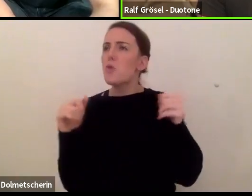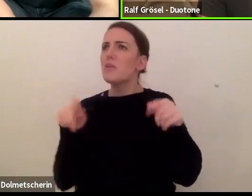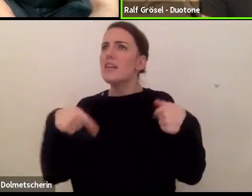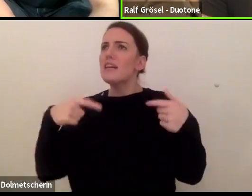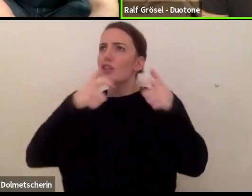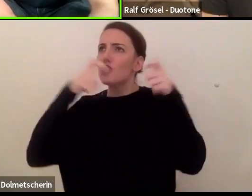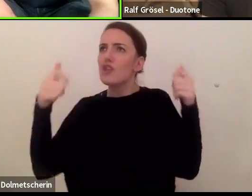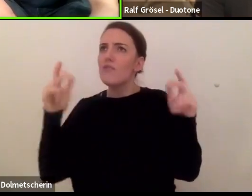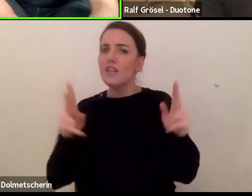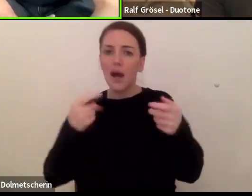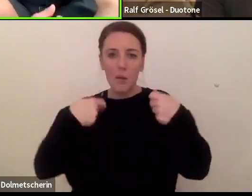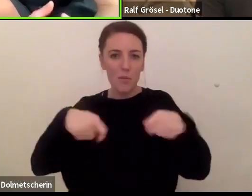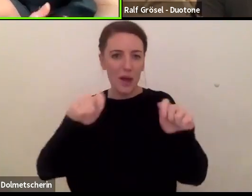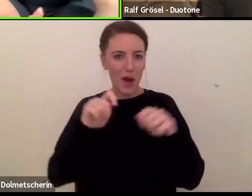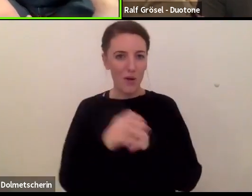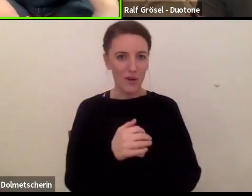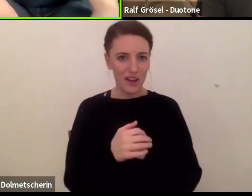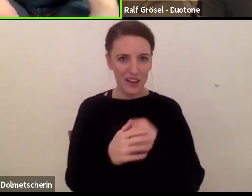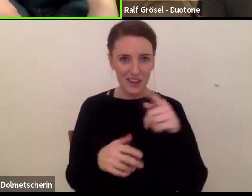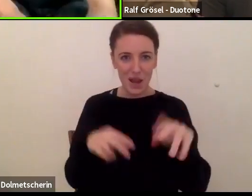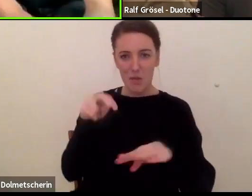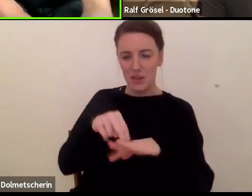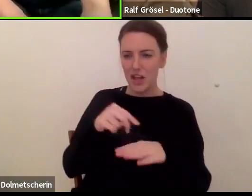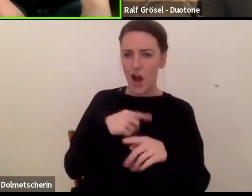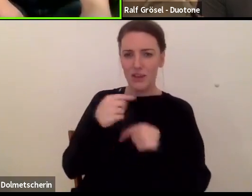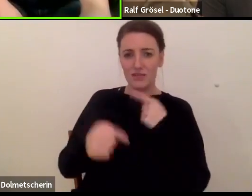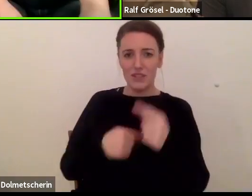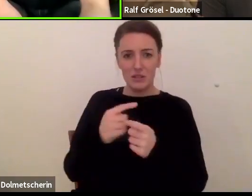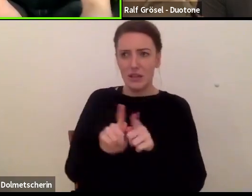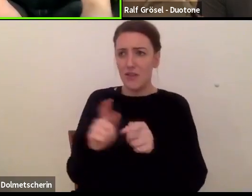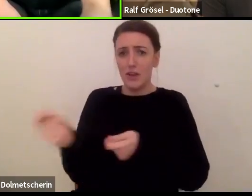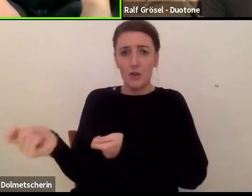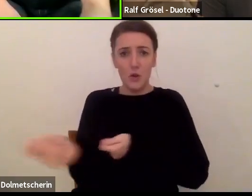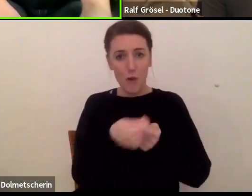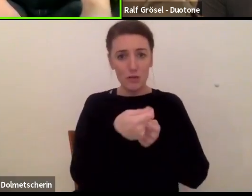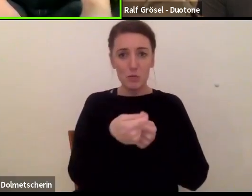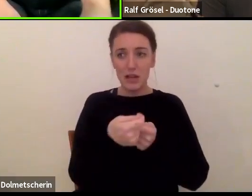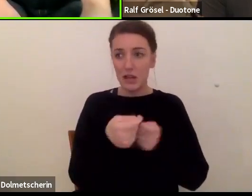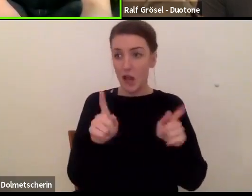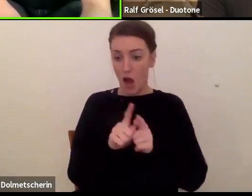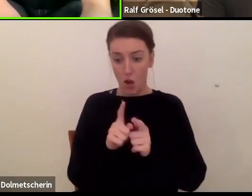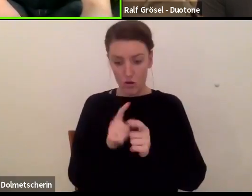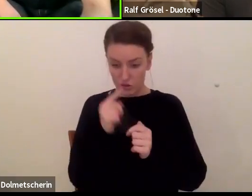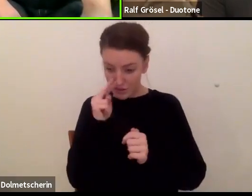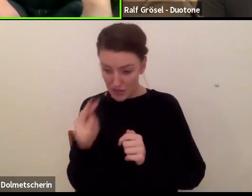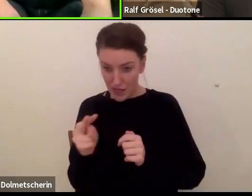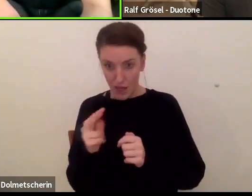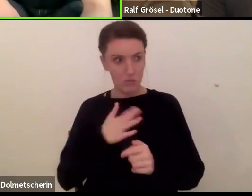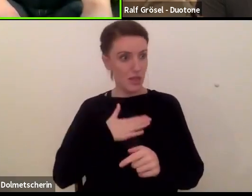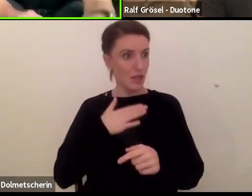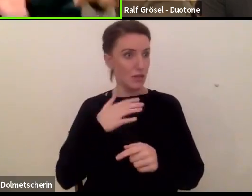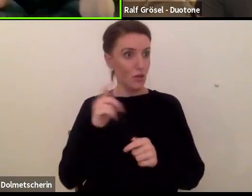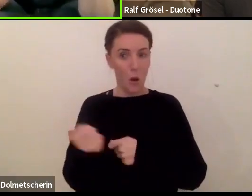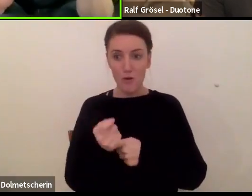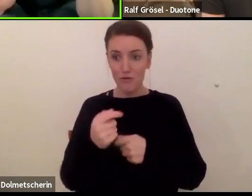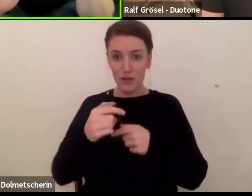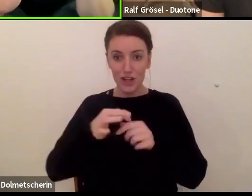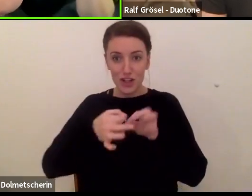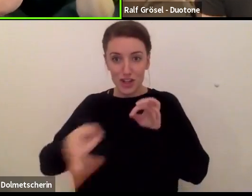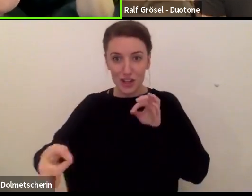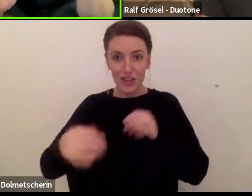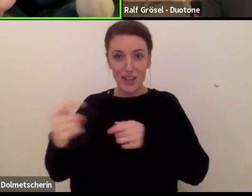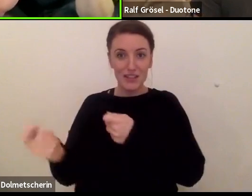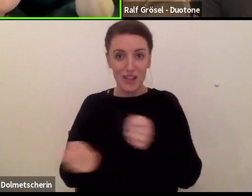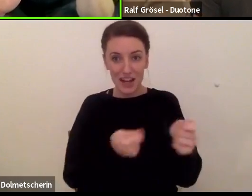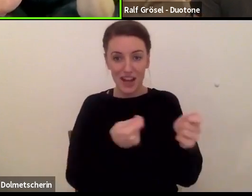bauen kann. Aber als Entwickler überlegt man sich beim Golfspielen ja dann auch, wie man den Golfschläger vielleicht verbessern könnte, oder? Das Schiff in der